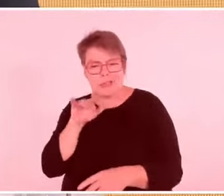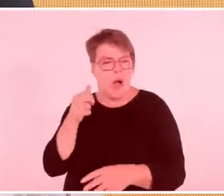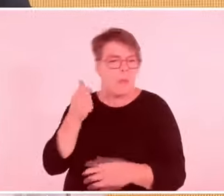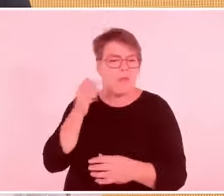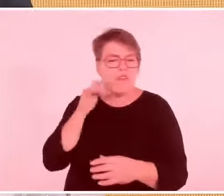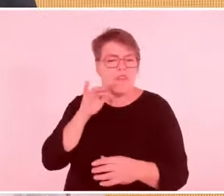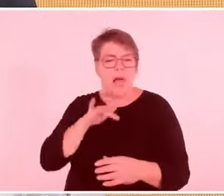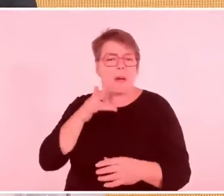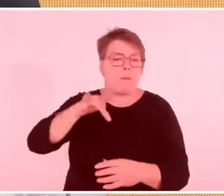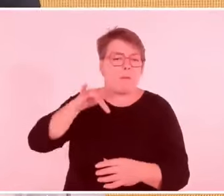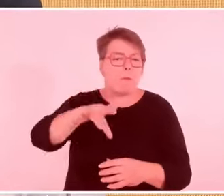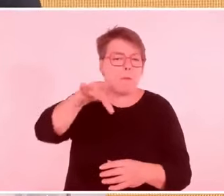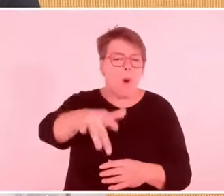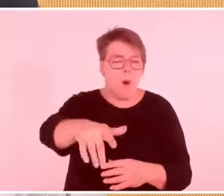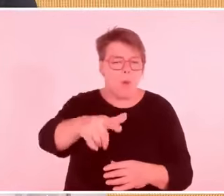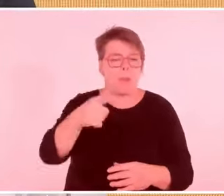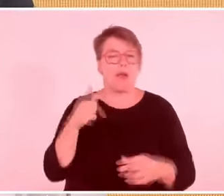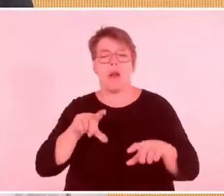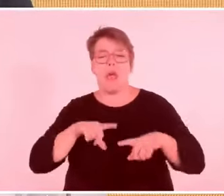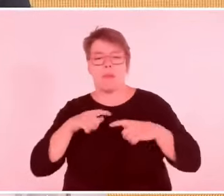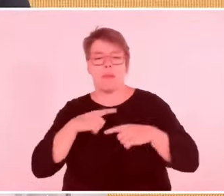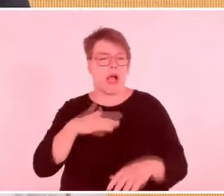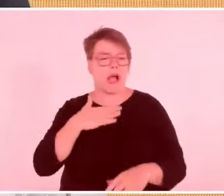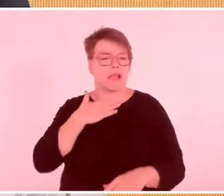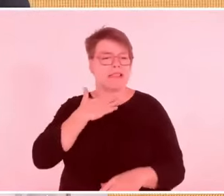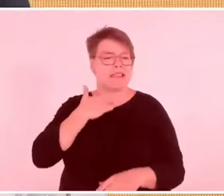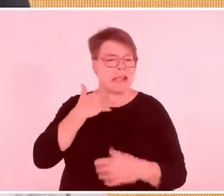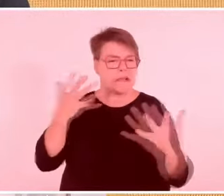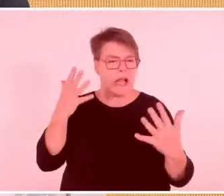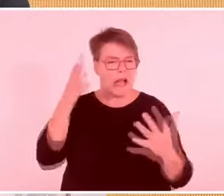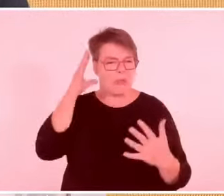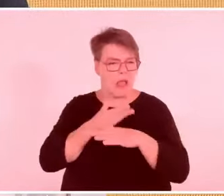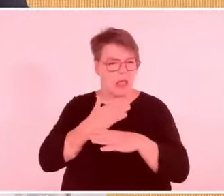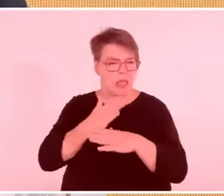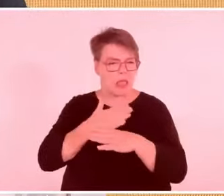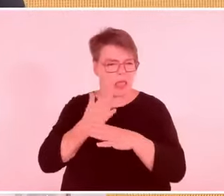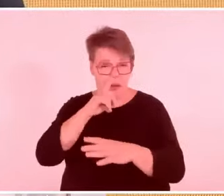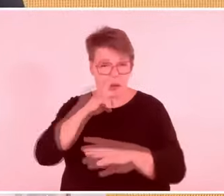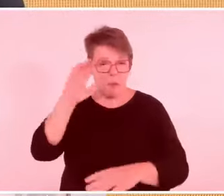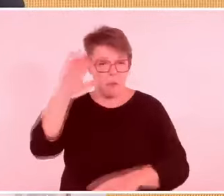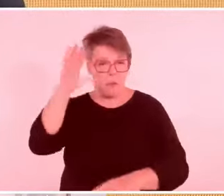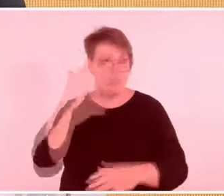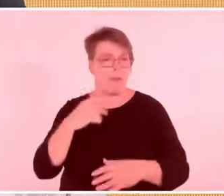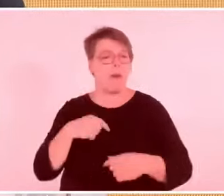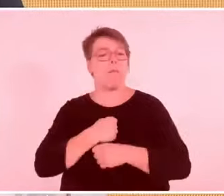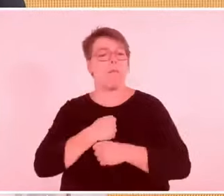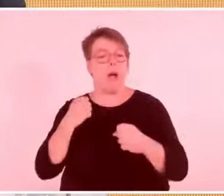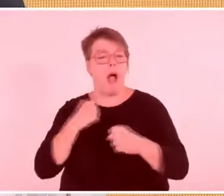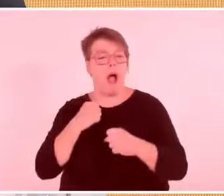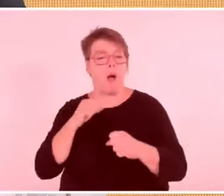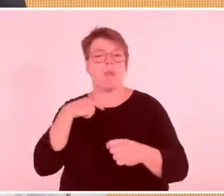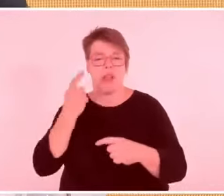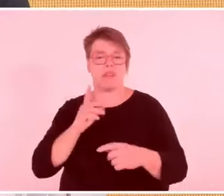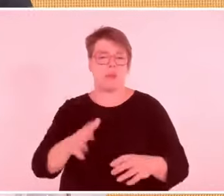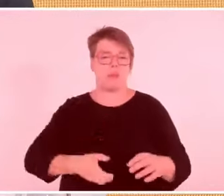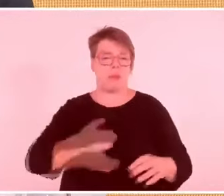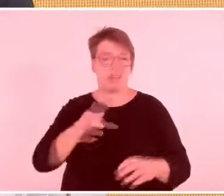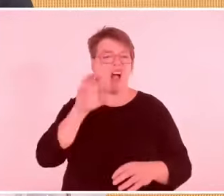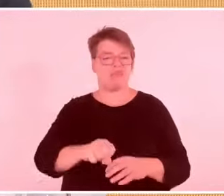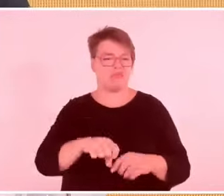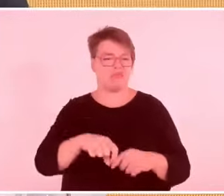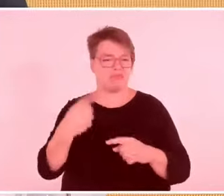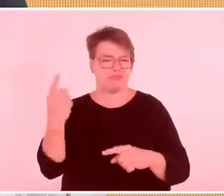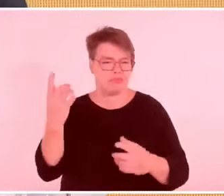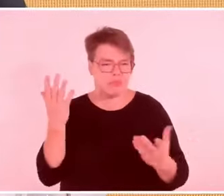Aber ich möchte zurückkehren zu meiner Rede. Der Titel eines kürzlichen